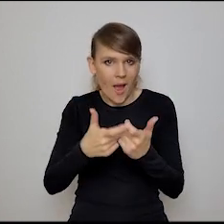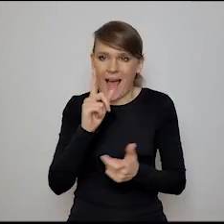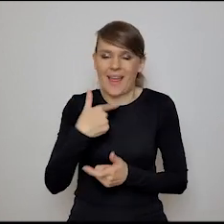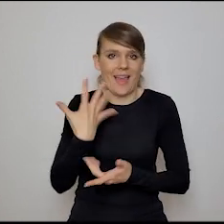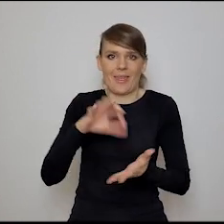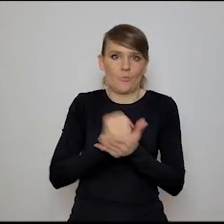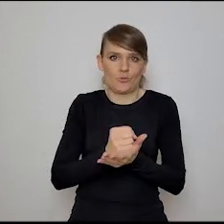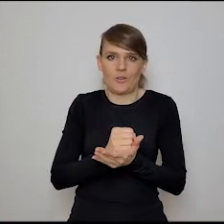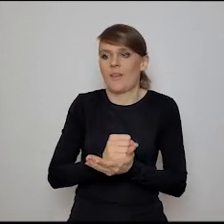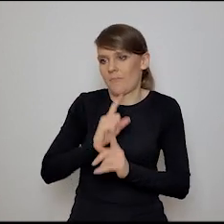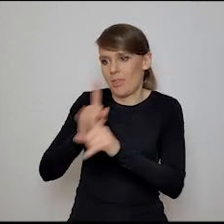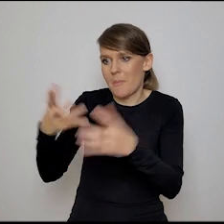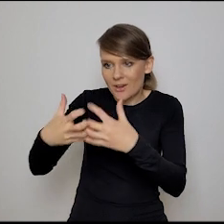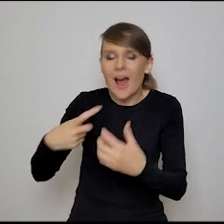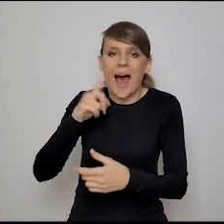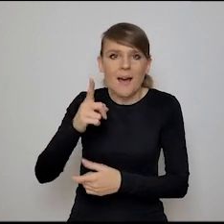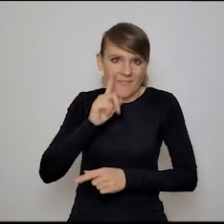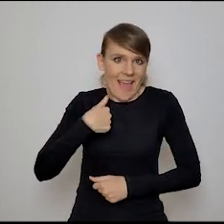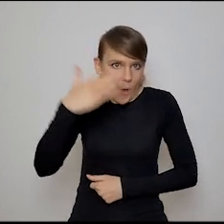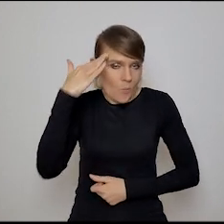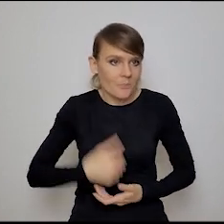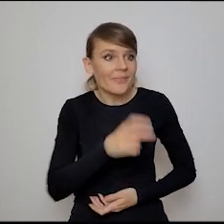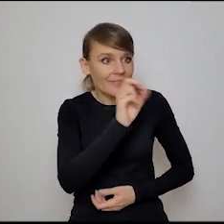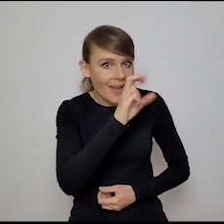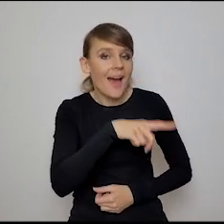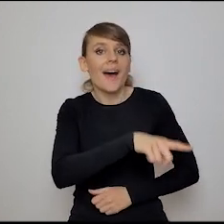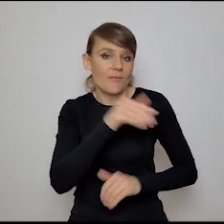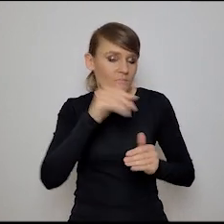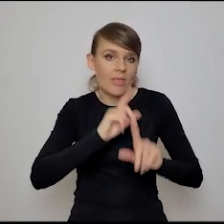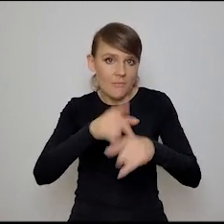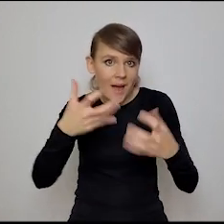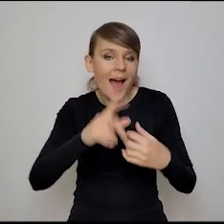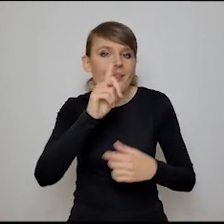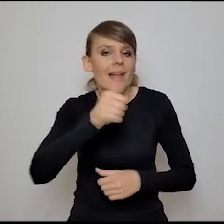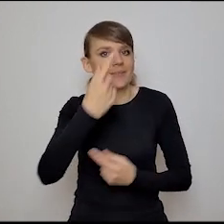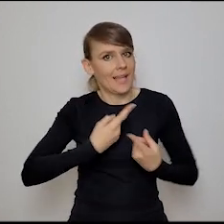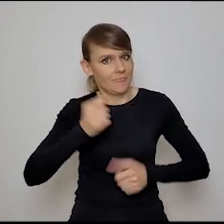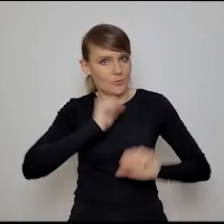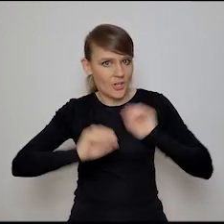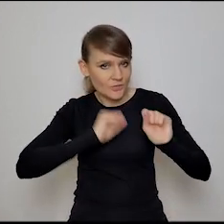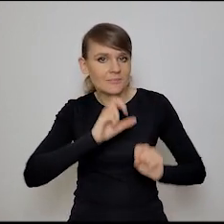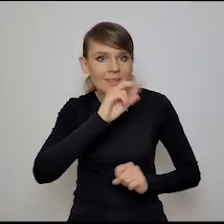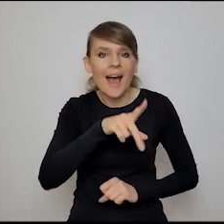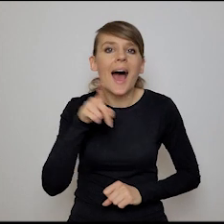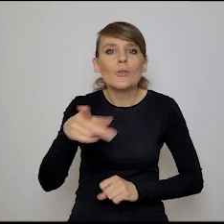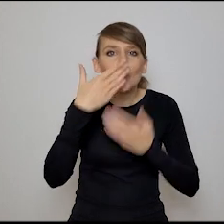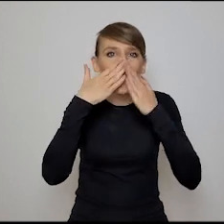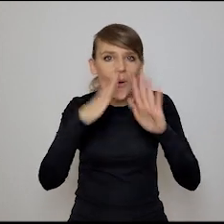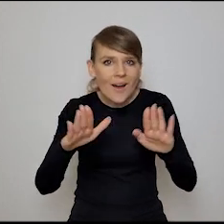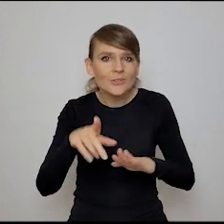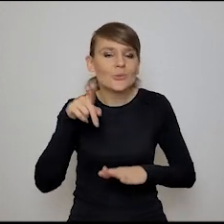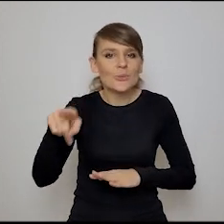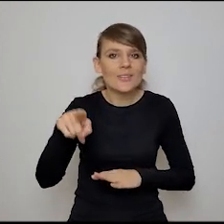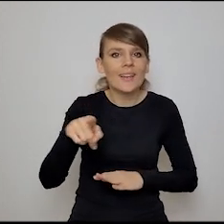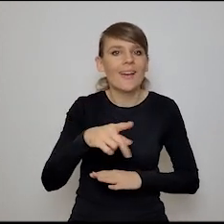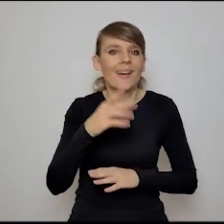Tylko nie musisz oddać go maszyną, tak. Ale najpierw trzeba się w nim przećwiczyć. Tutaj tylko pokazuję, właśnie taką